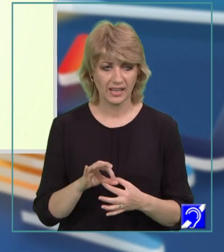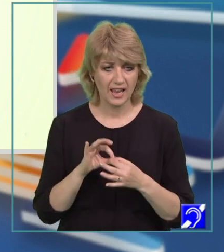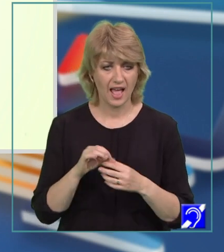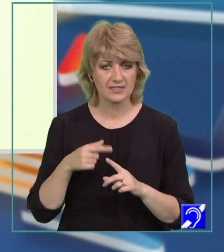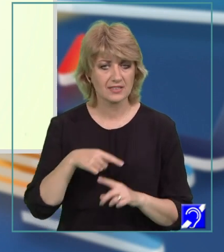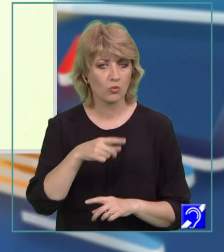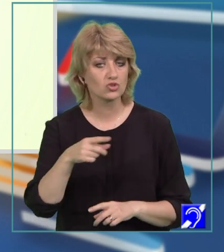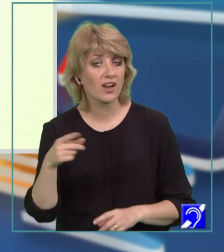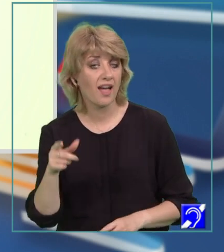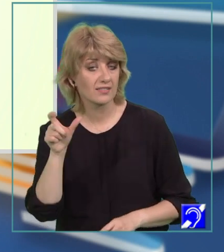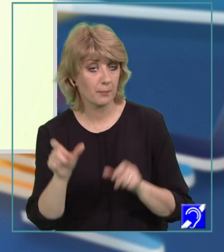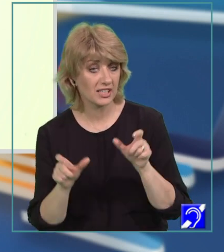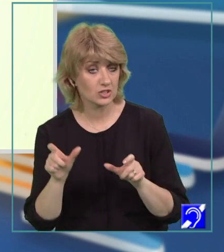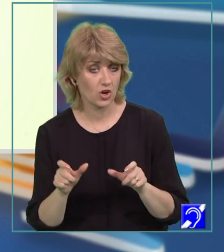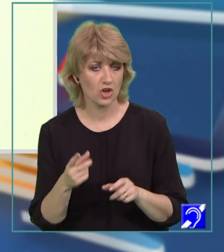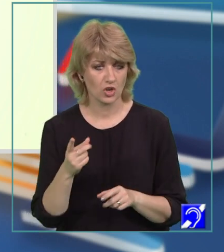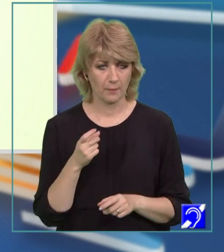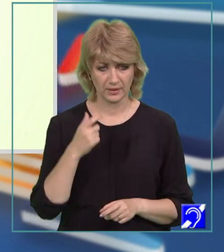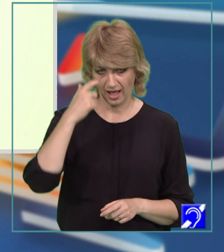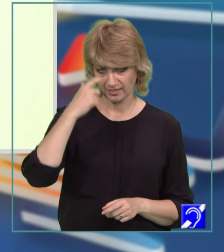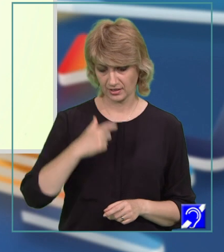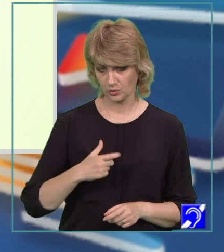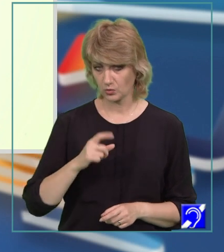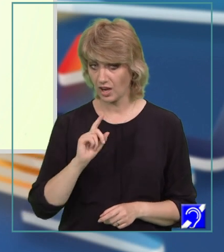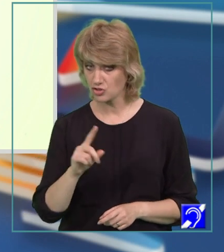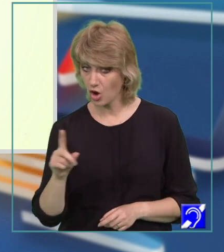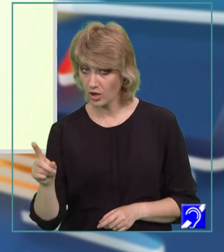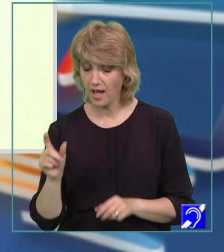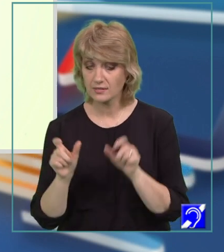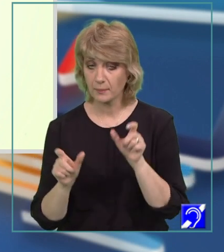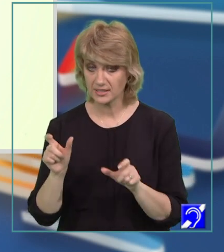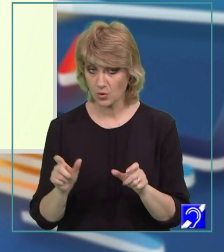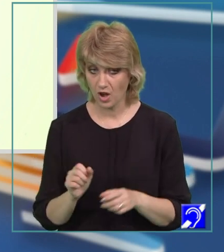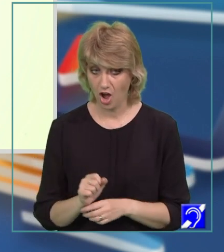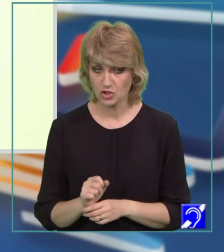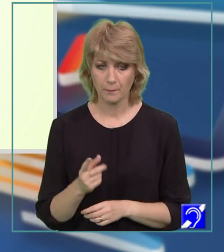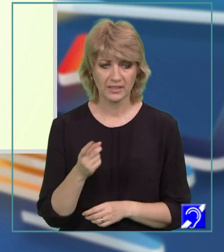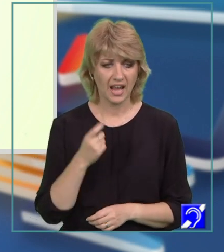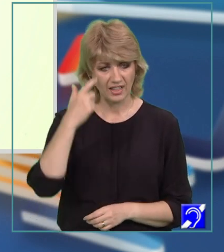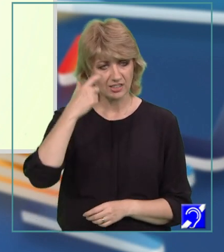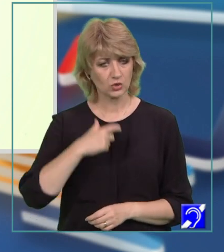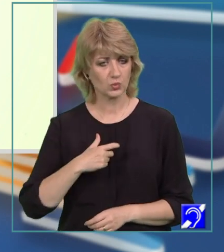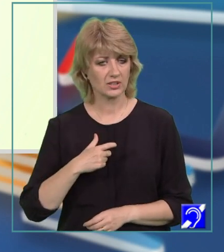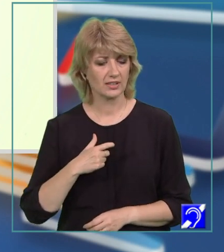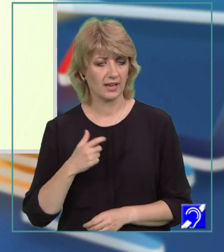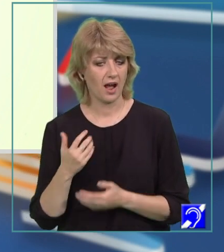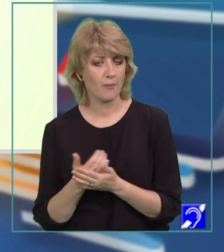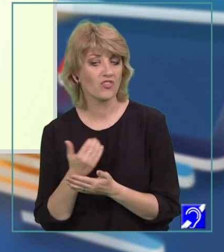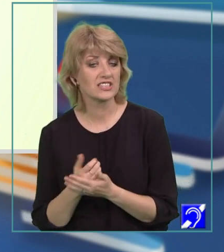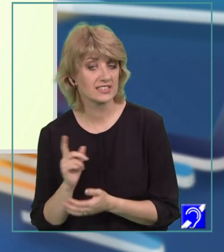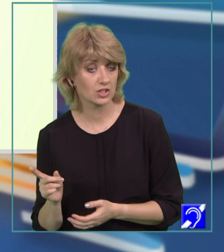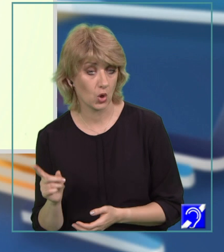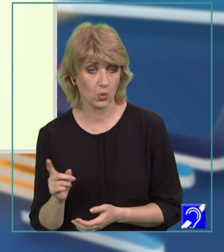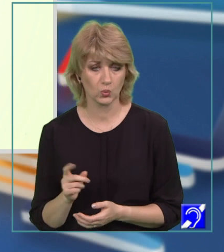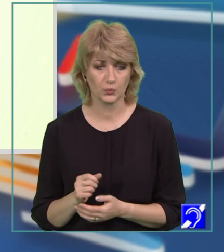cu celelalte personaje, prin atitudinea celorlalte personaje, prin atitudinea narratorului,